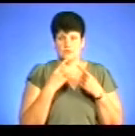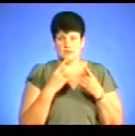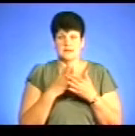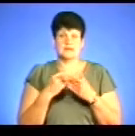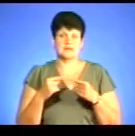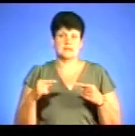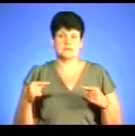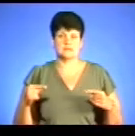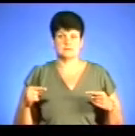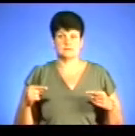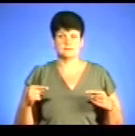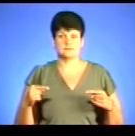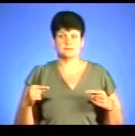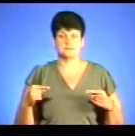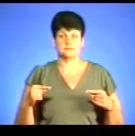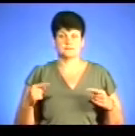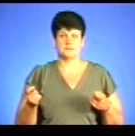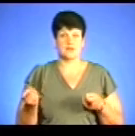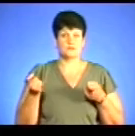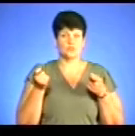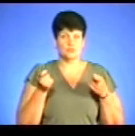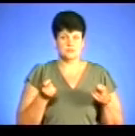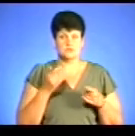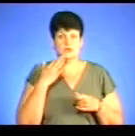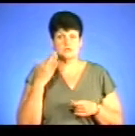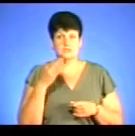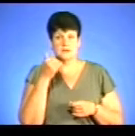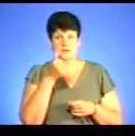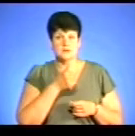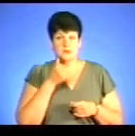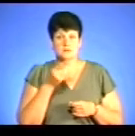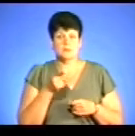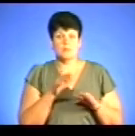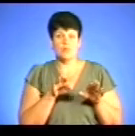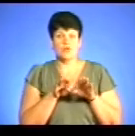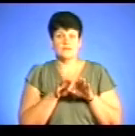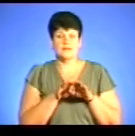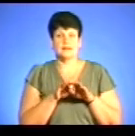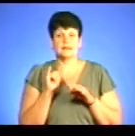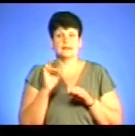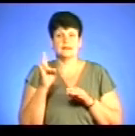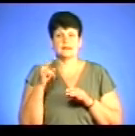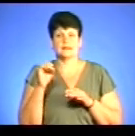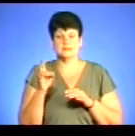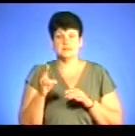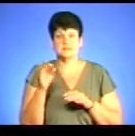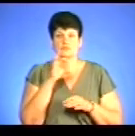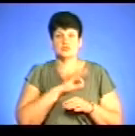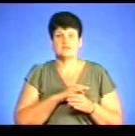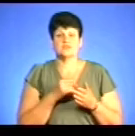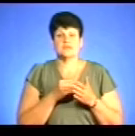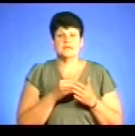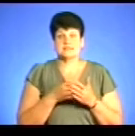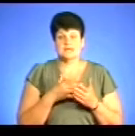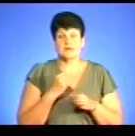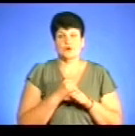надходження, тому що за останній рік ми порівняли індекси споживчих цін на товари і послуги, які робить Державна